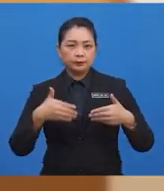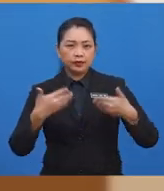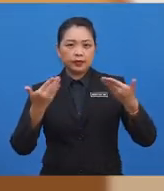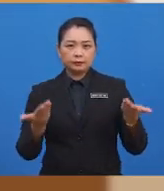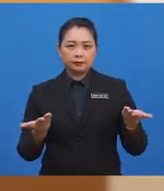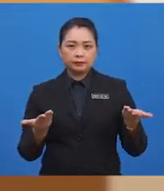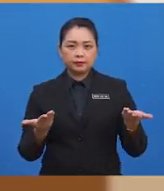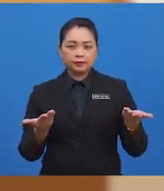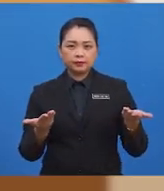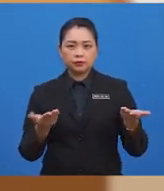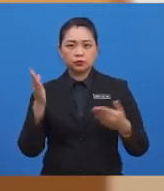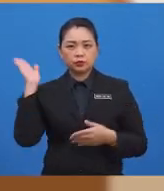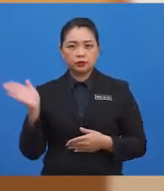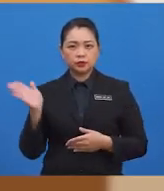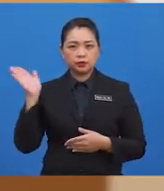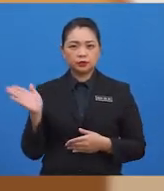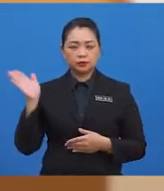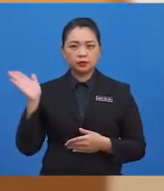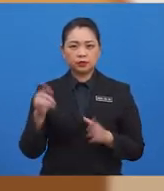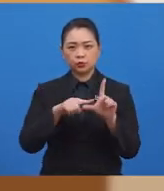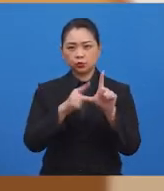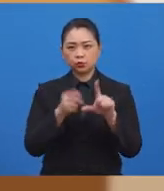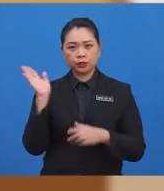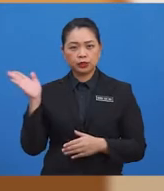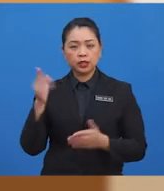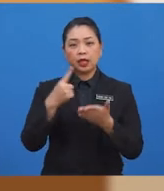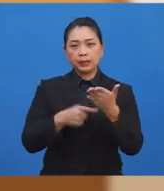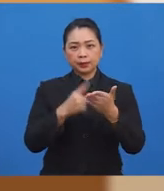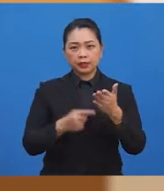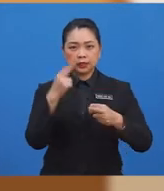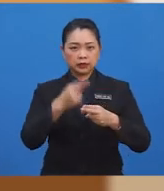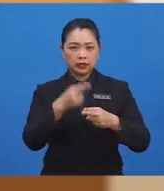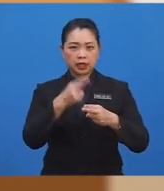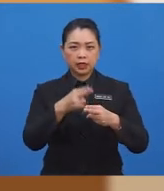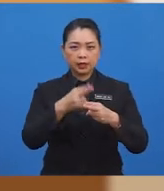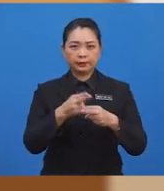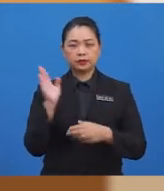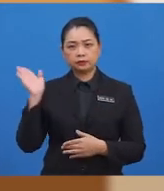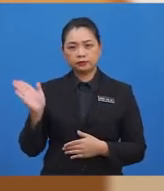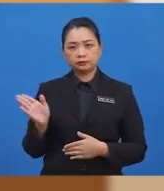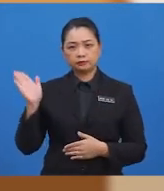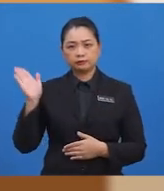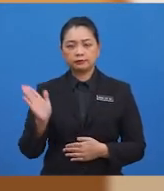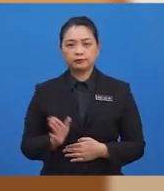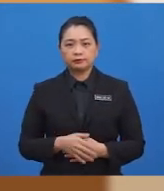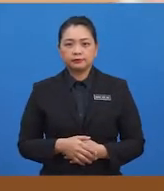Bagaimana pula sudut ini? Apakah nama sudut ini?